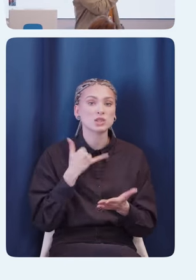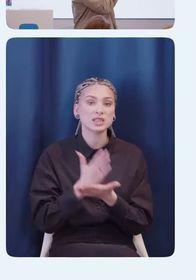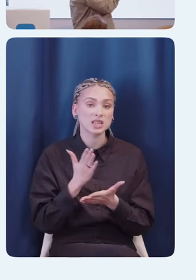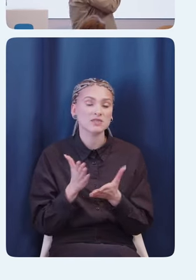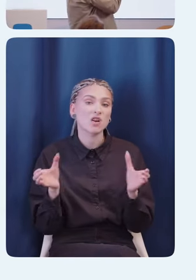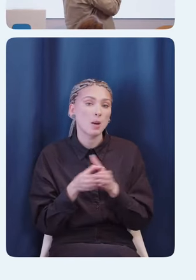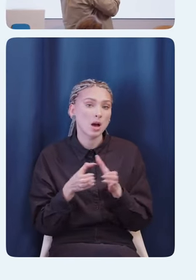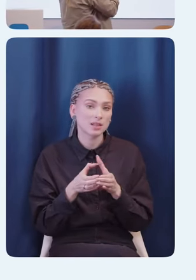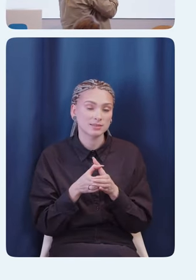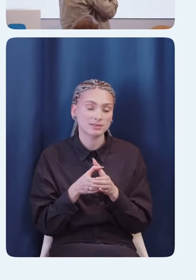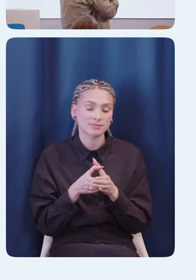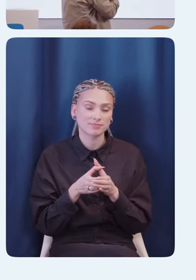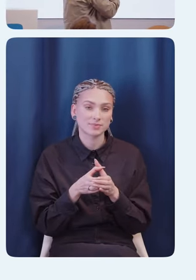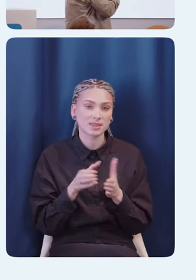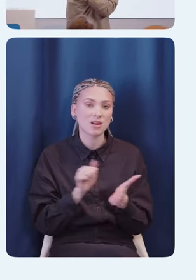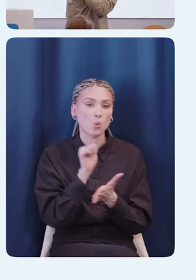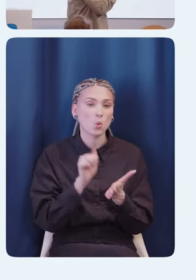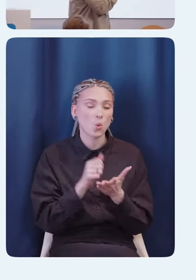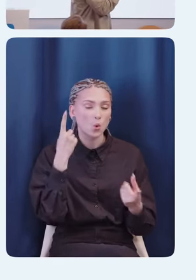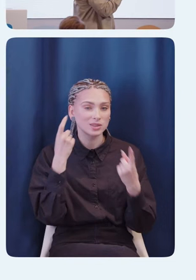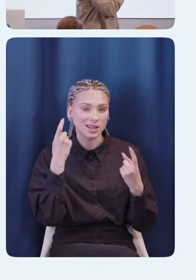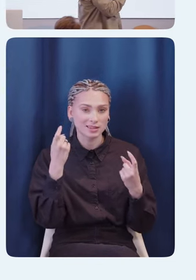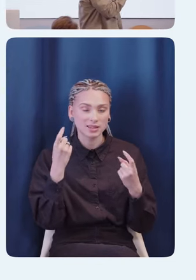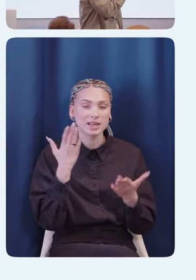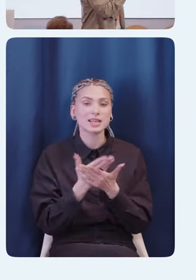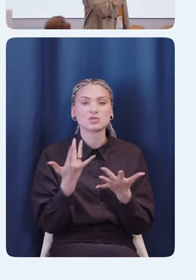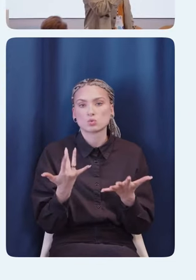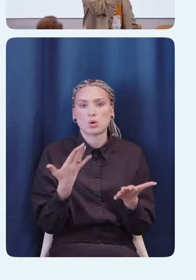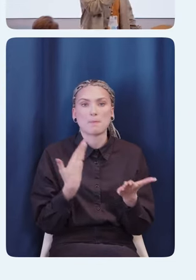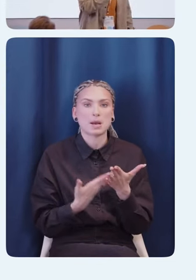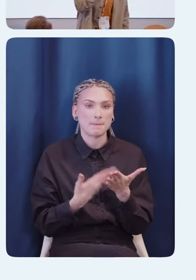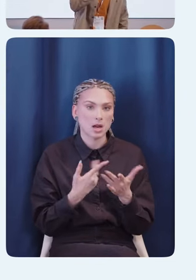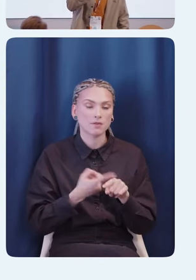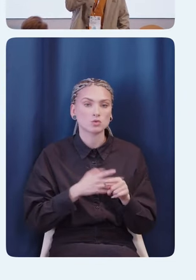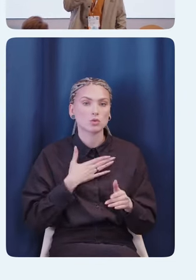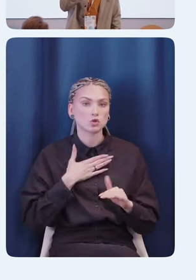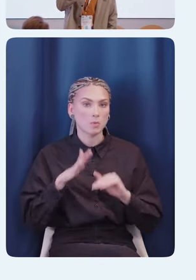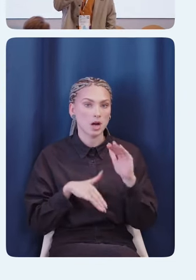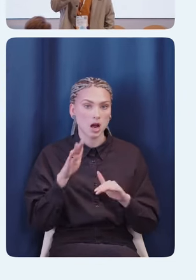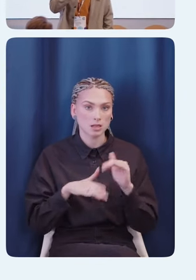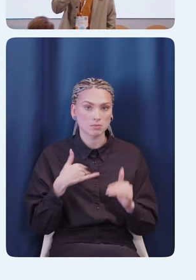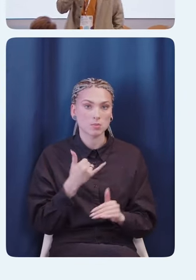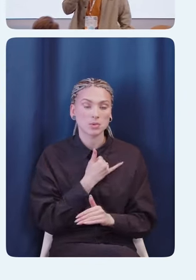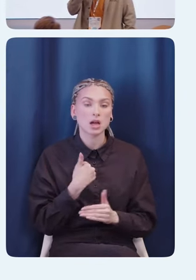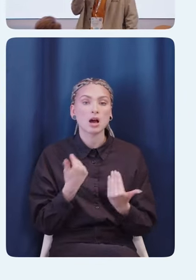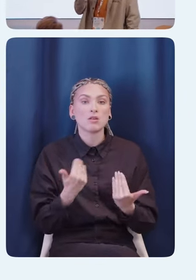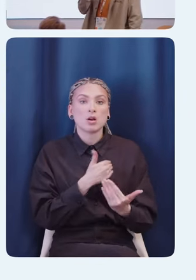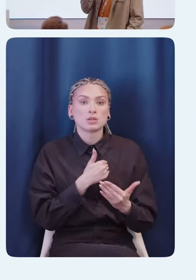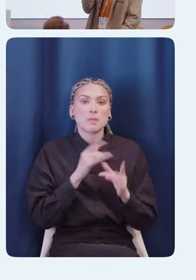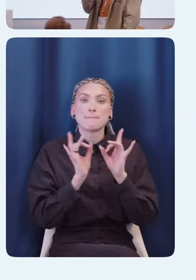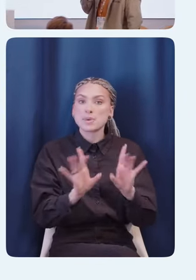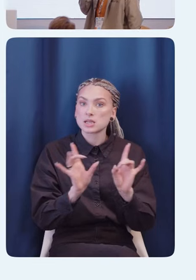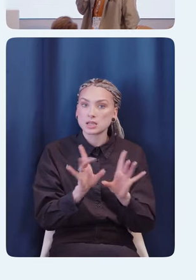контента. а теперь несколько классных примеров, с которыми я столкнулся в своей практике. Хотел бы сегодня с вами поделиться.